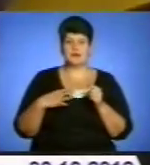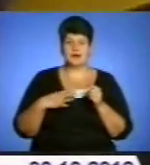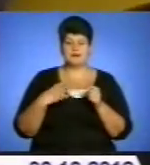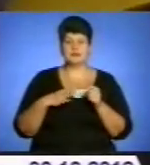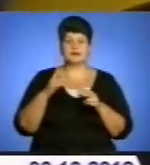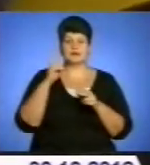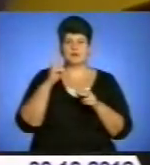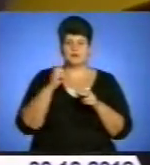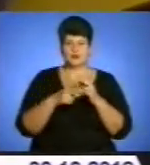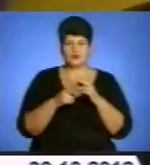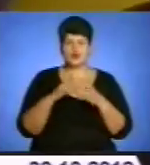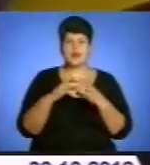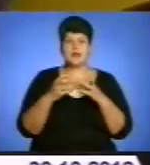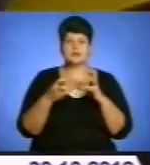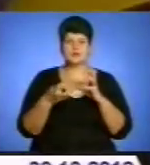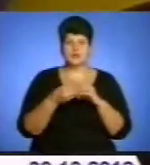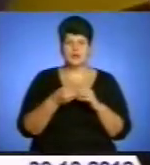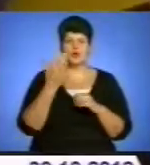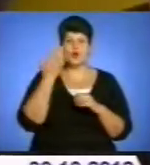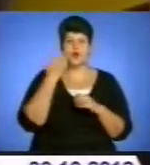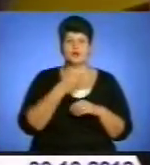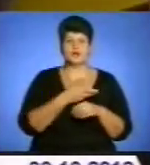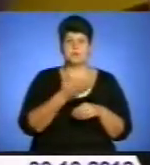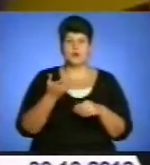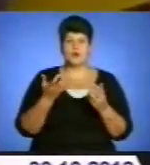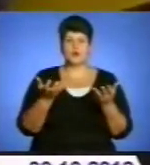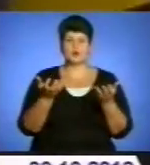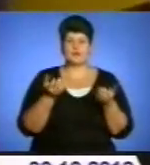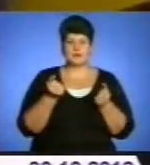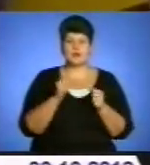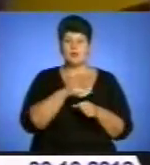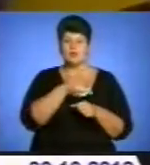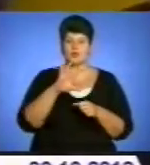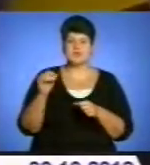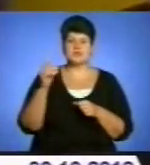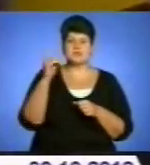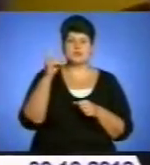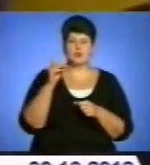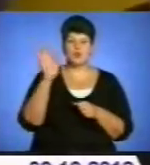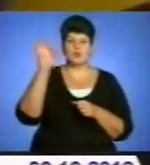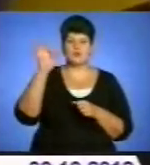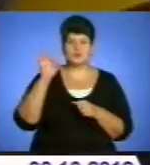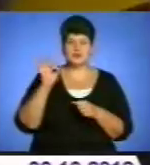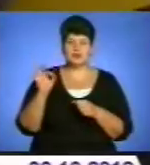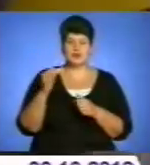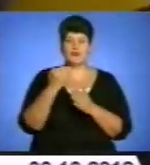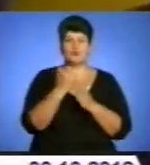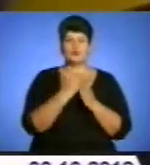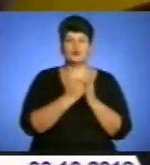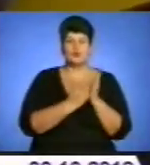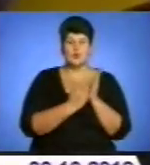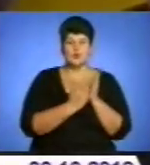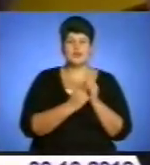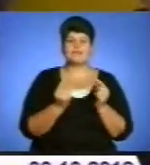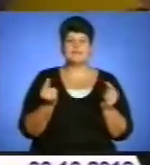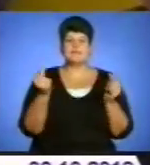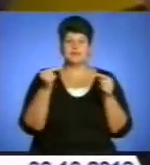остаточного результату, коли ми отримаємо усі 100% протоколів і виведемо